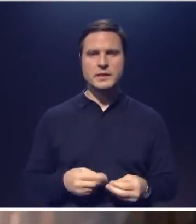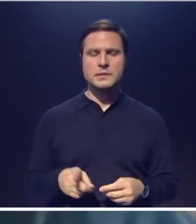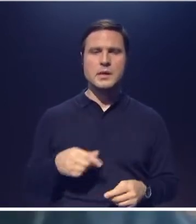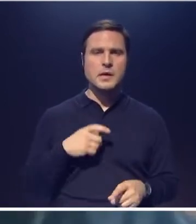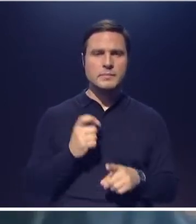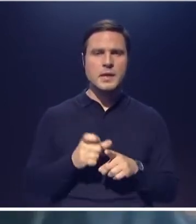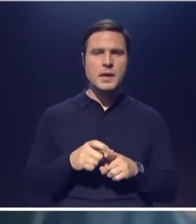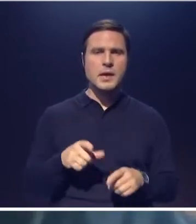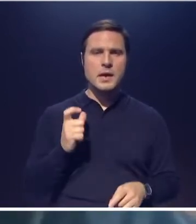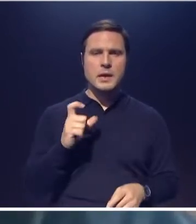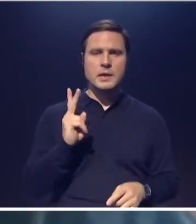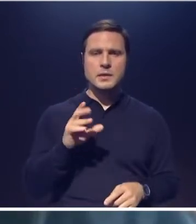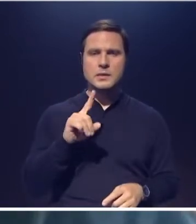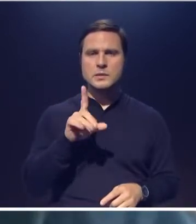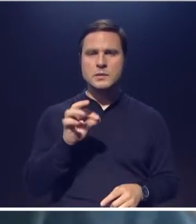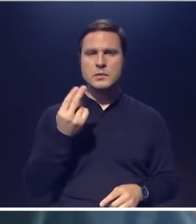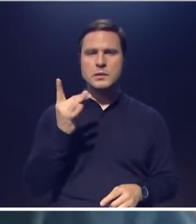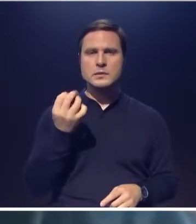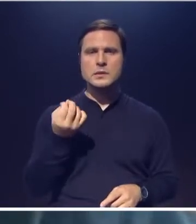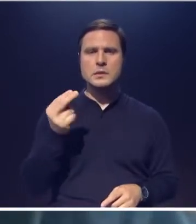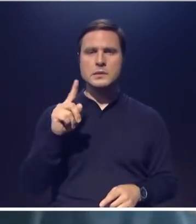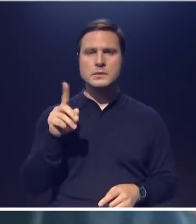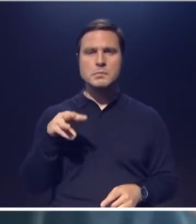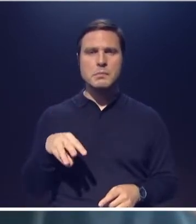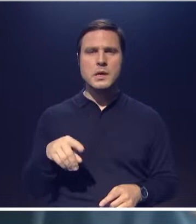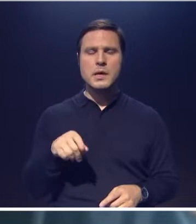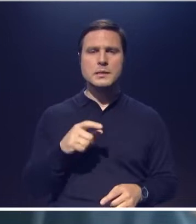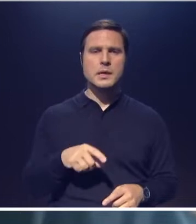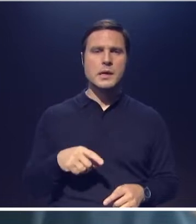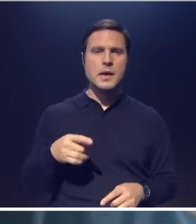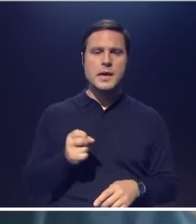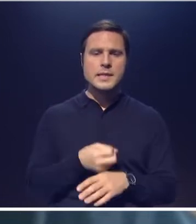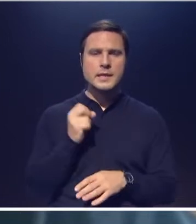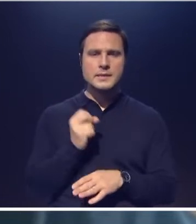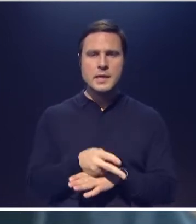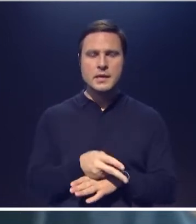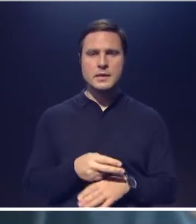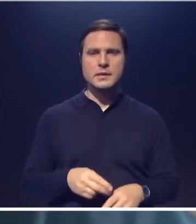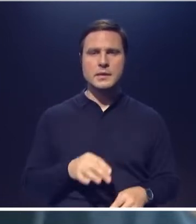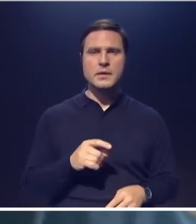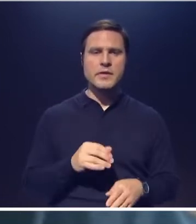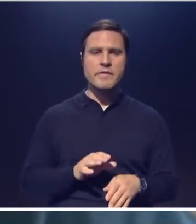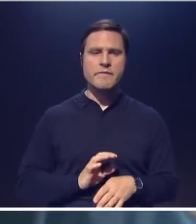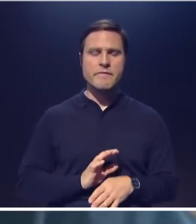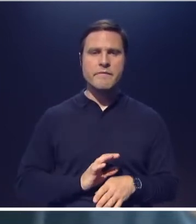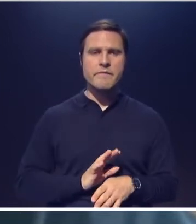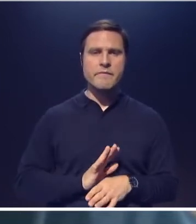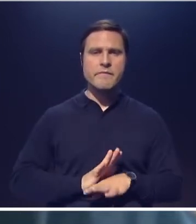экзорцизм латинского происхождения и дословно изгнание, вытеснение,